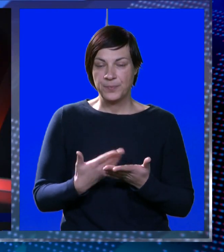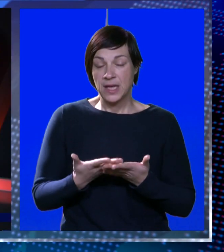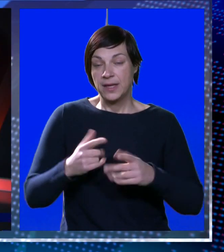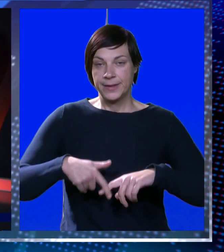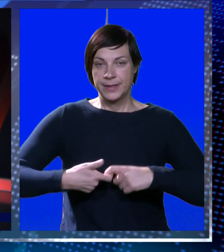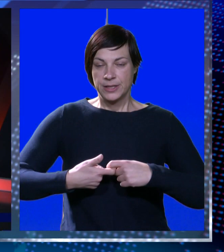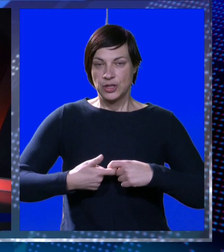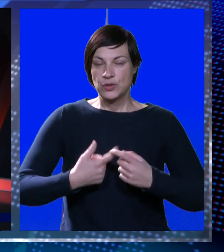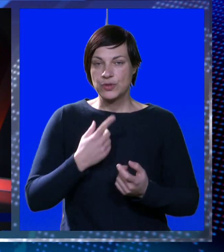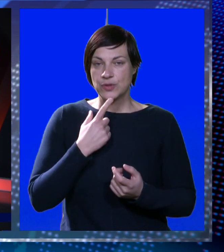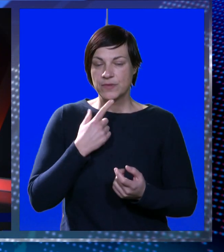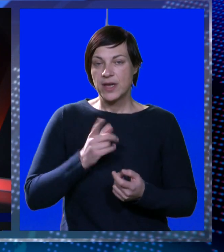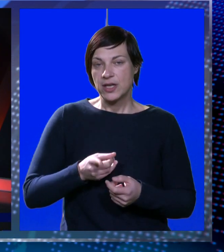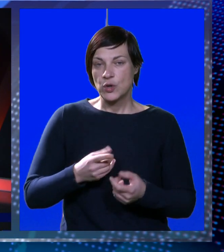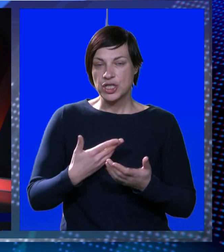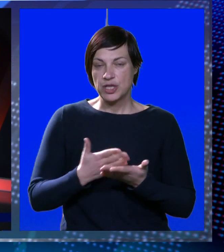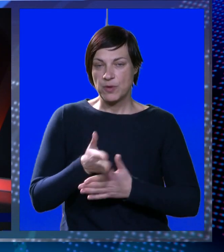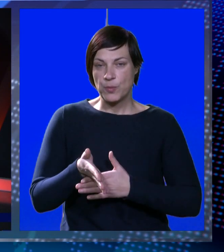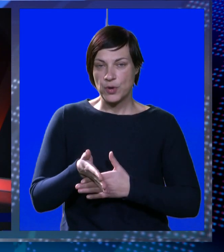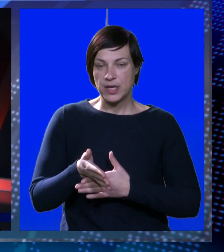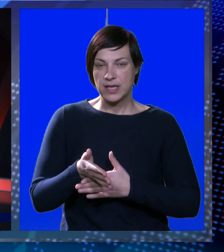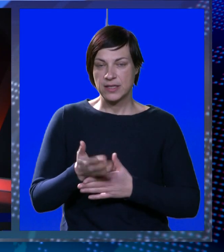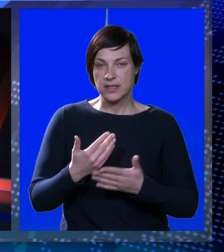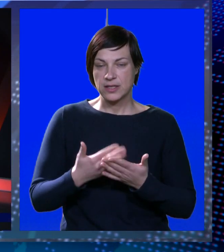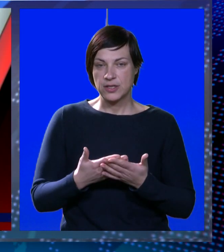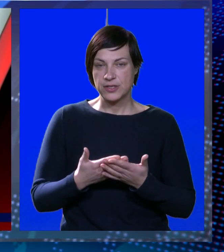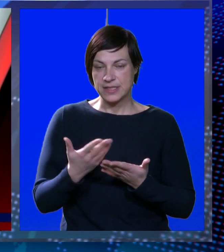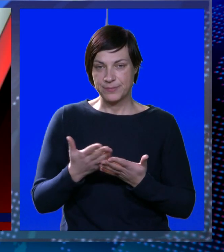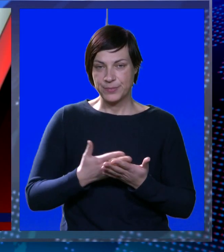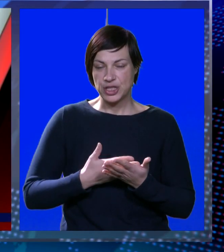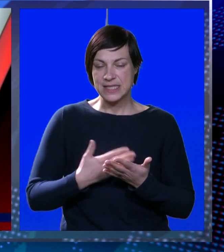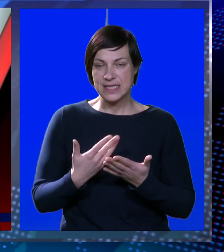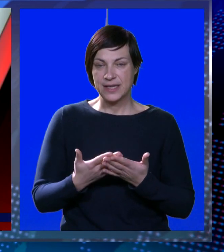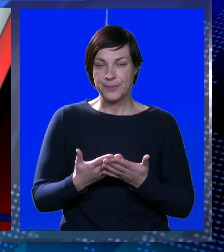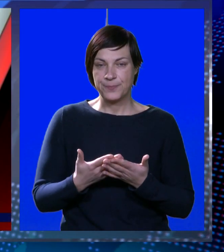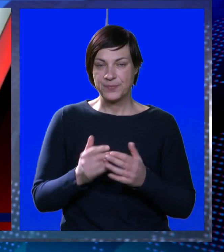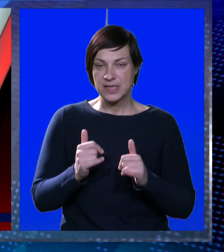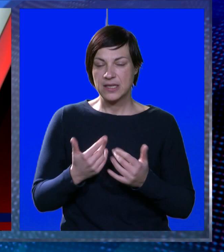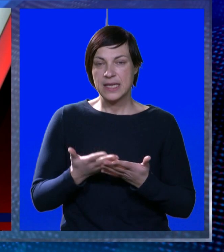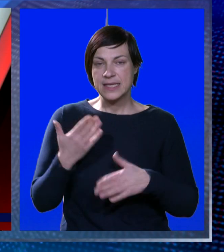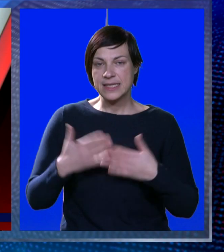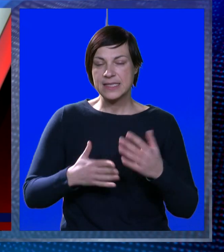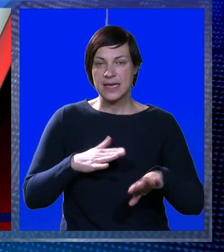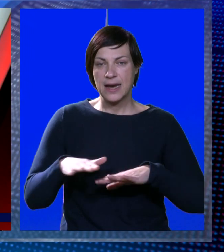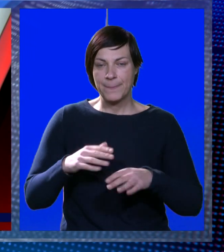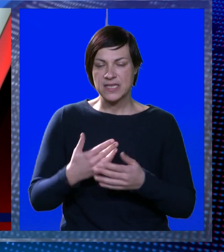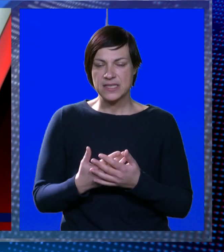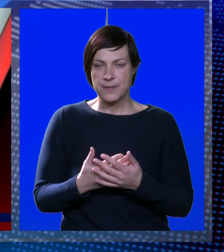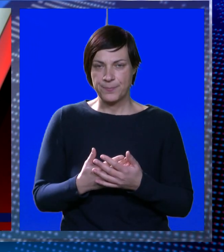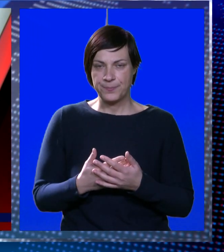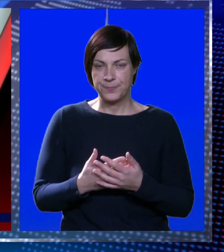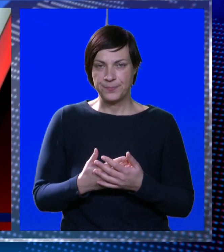stvari koje ćemo morati kroz... Da, to će se u procesima, naravno. Sad će to biti... I za kraj, ministre...